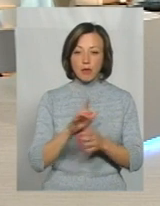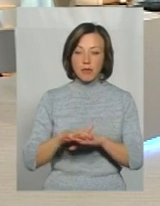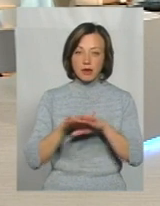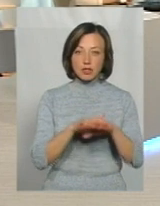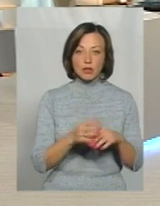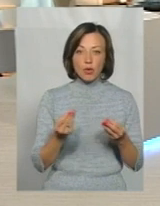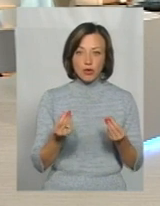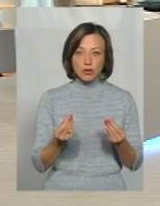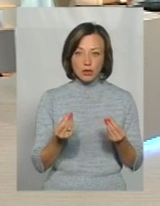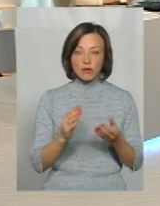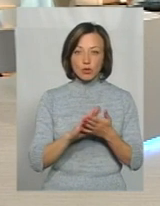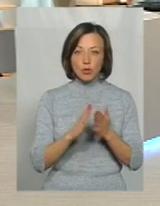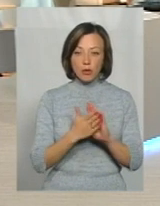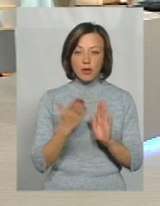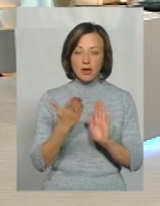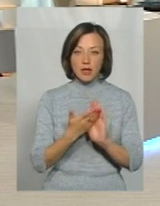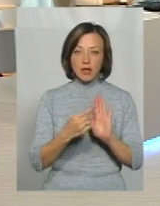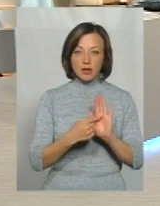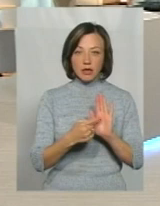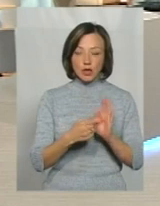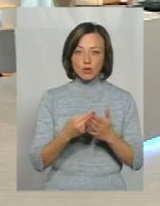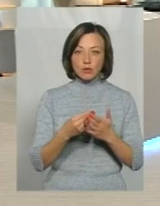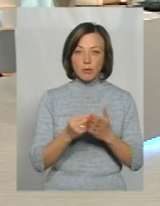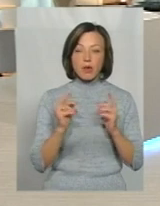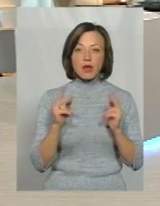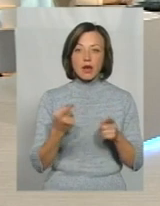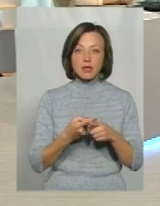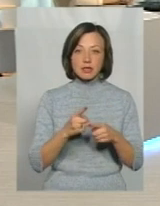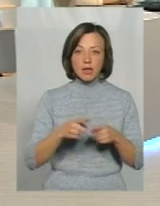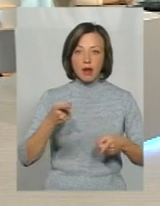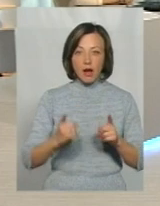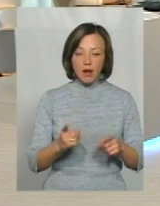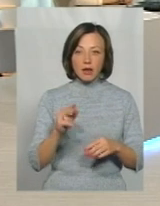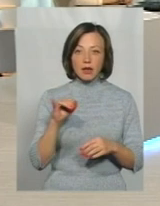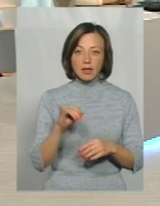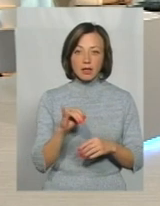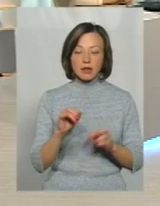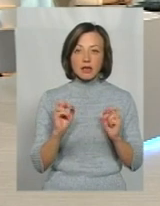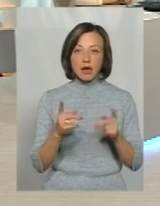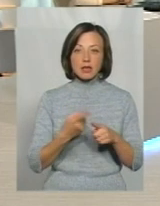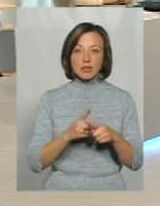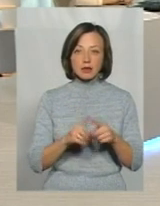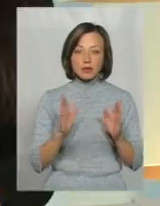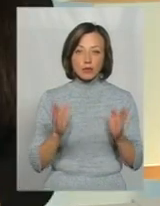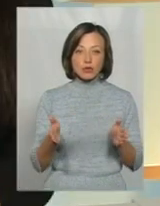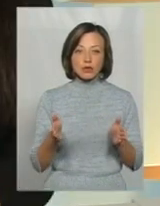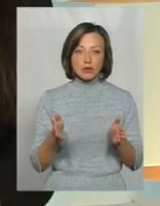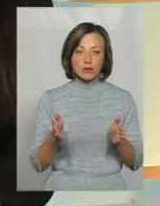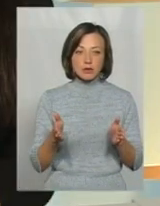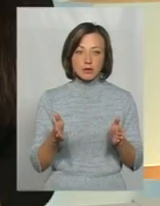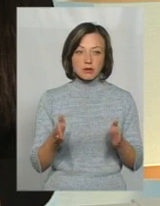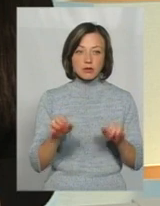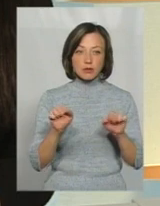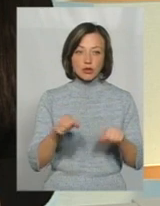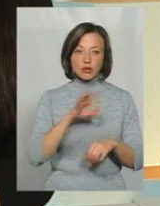кошти. В договорі в нас є певна сума, ми не знаємо, наскільки ця сума реальна і наскільки вона буде, як ми